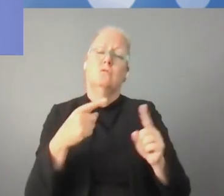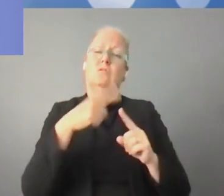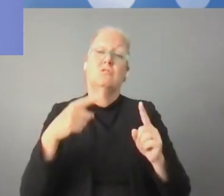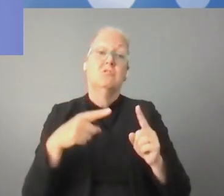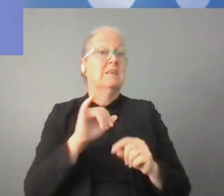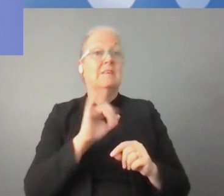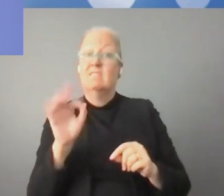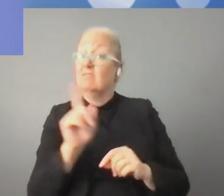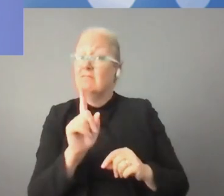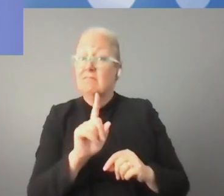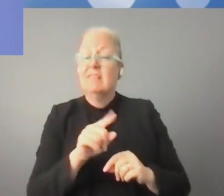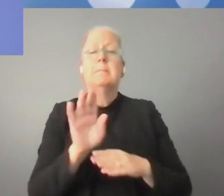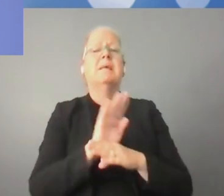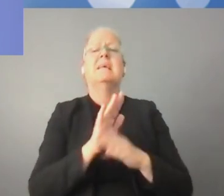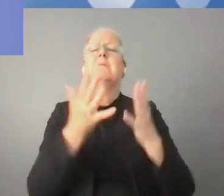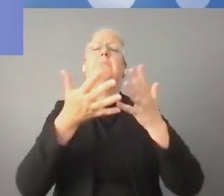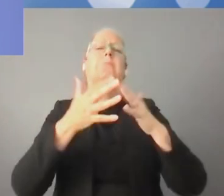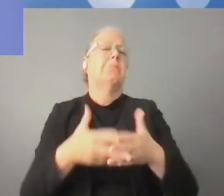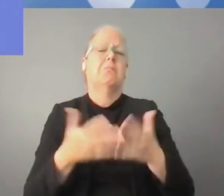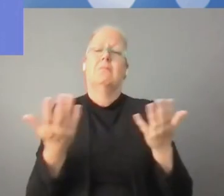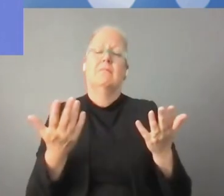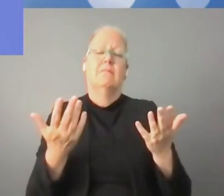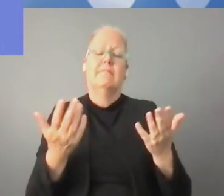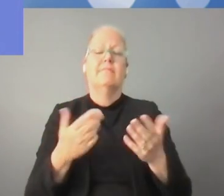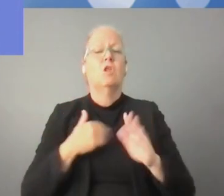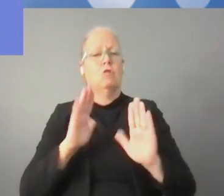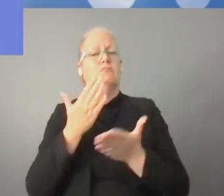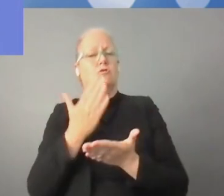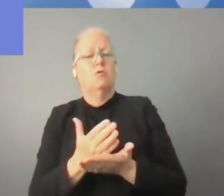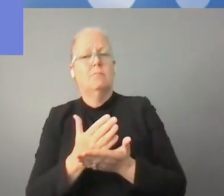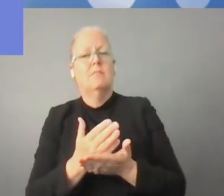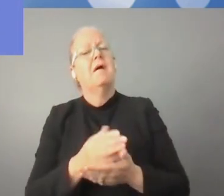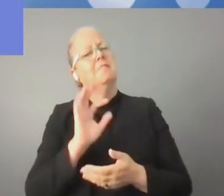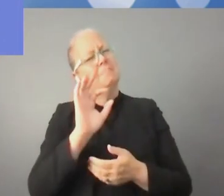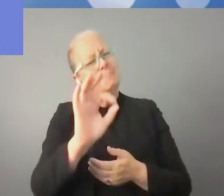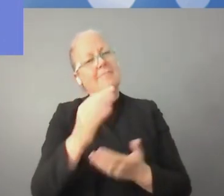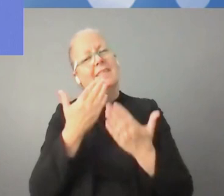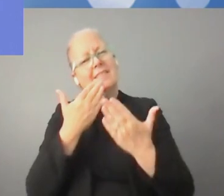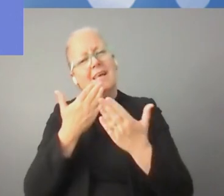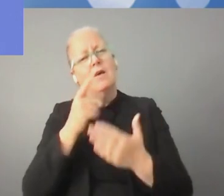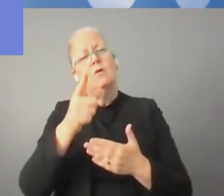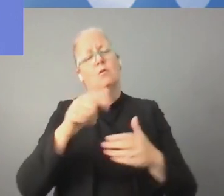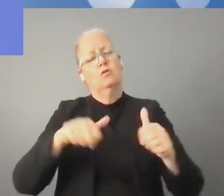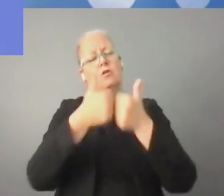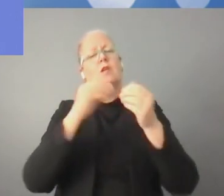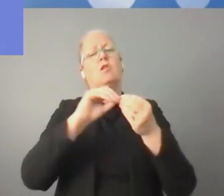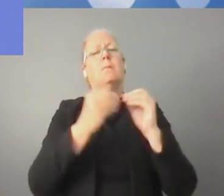أمام القوانين والتشريعات التي تسمح لرجال الأعمال بالعمل بنجاح في المجال الرقمي.